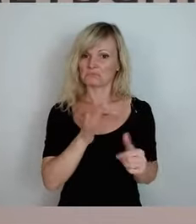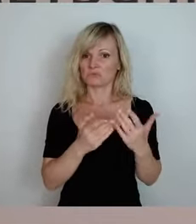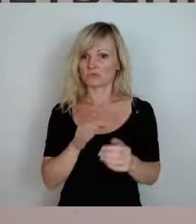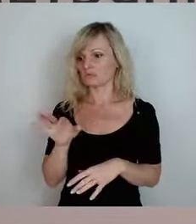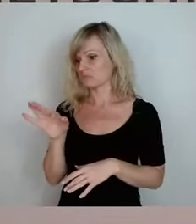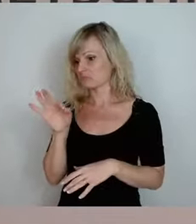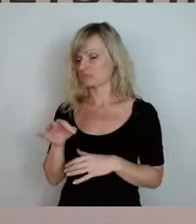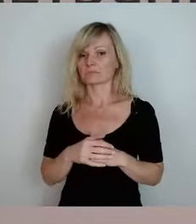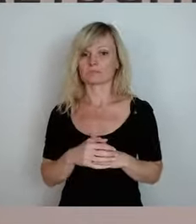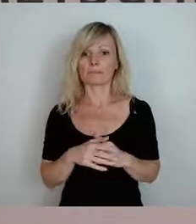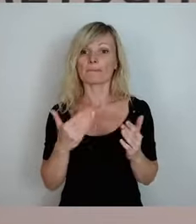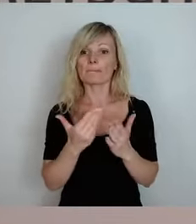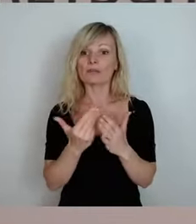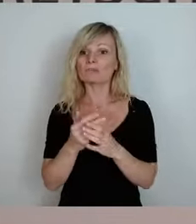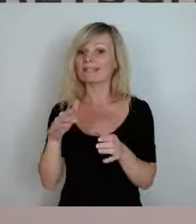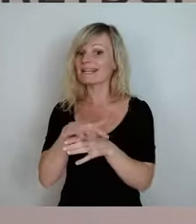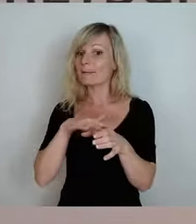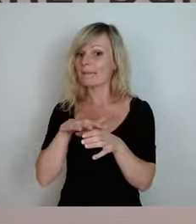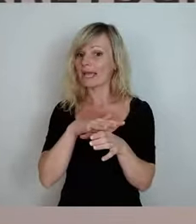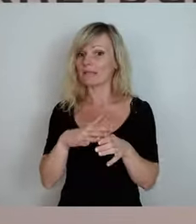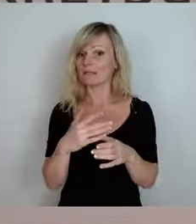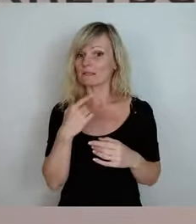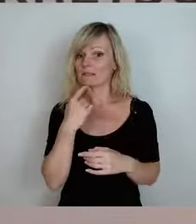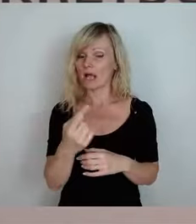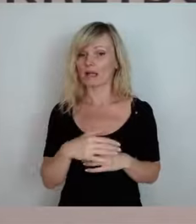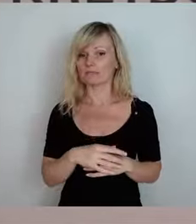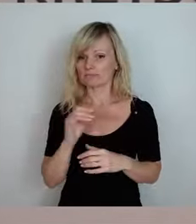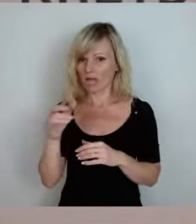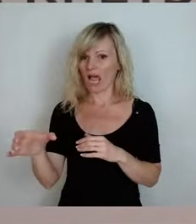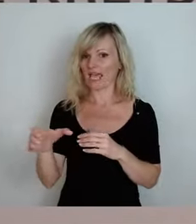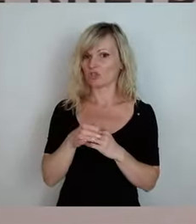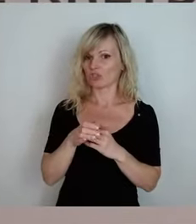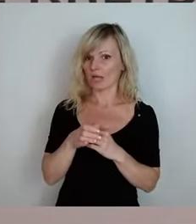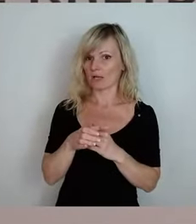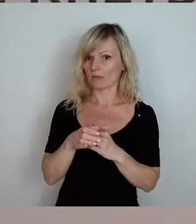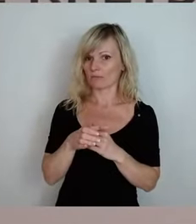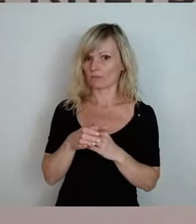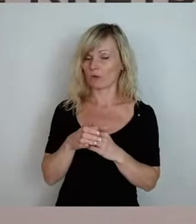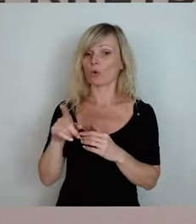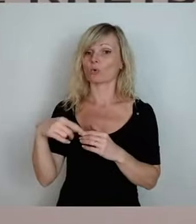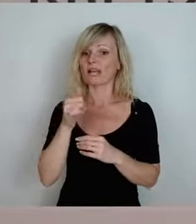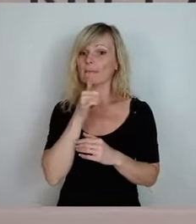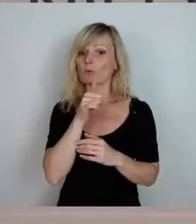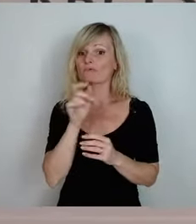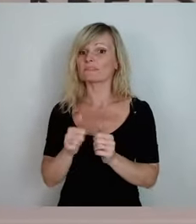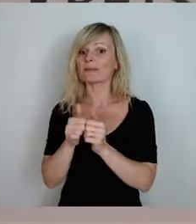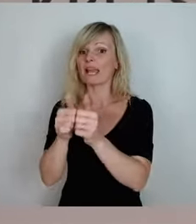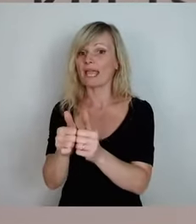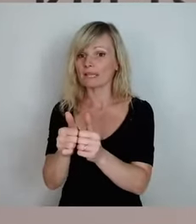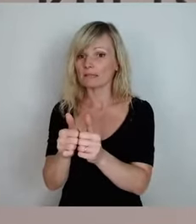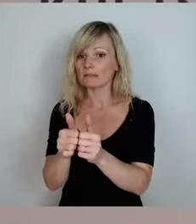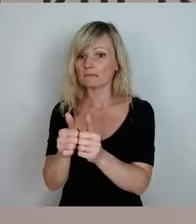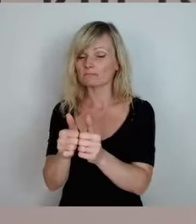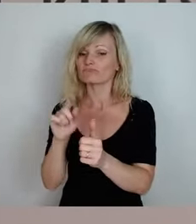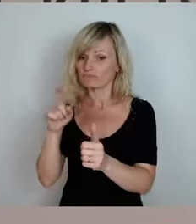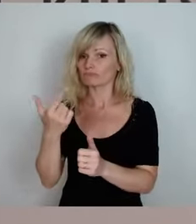ein und ich mache das berufsbegleitend. Dann verdienen die Geld. Aber den Weg wollen viele auch nicht gehen. Das ist immer die Frage,